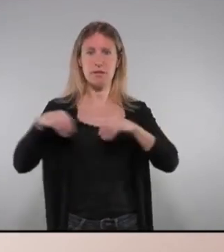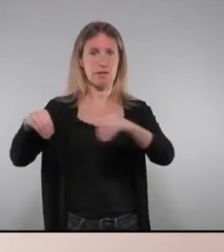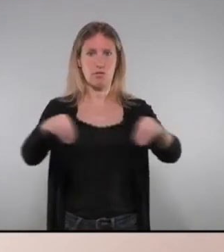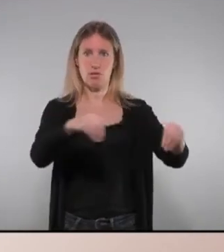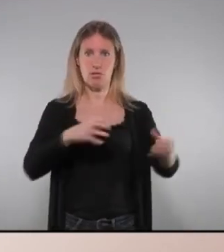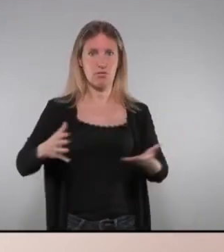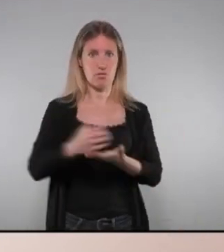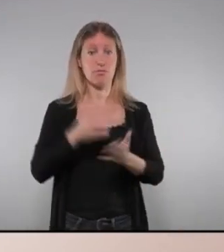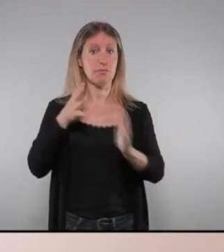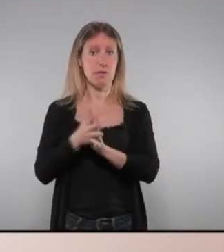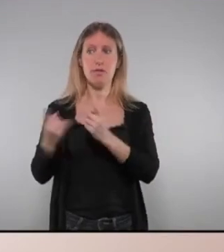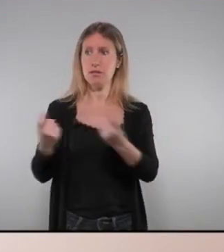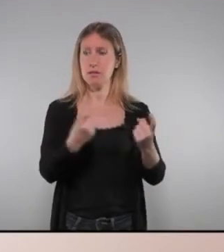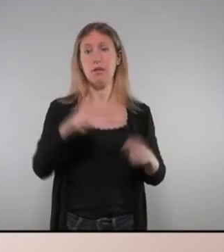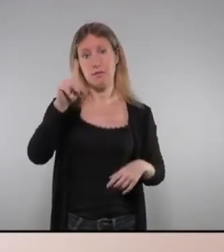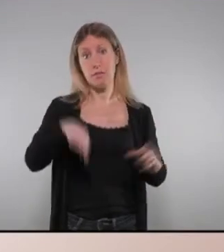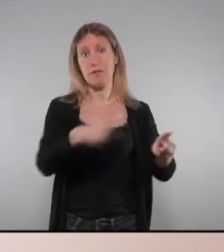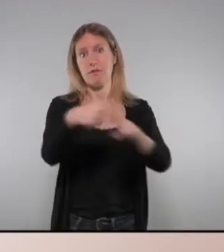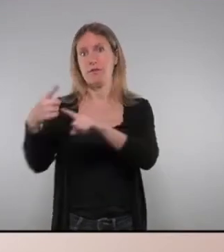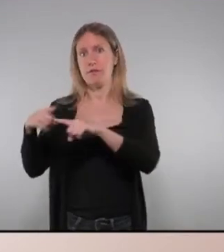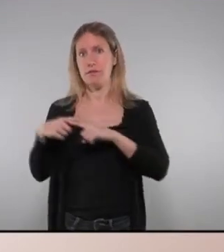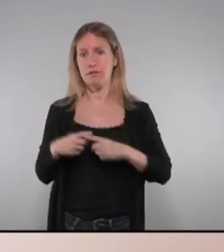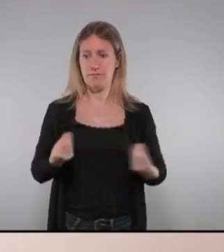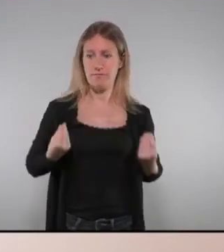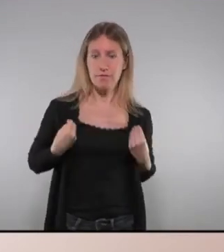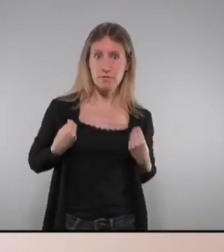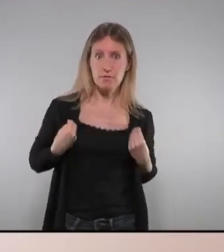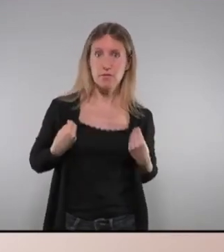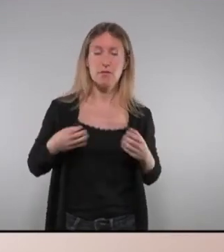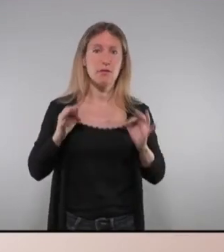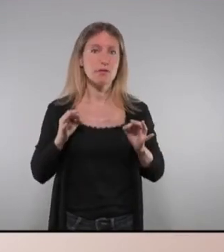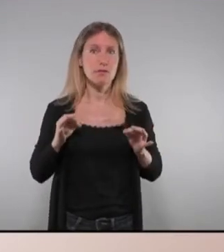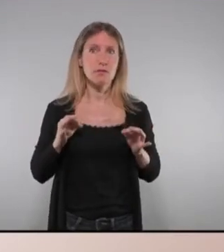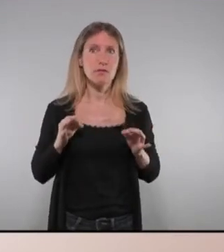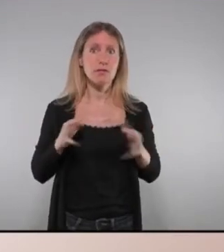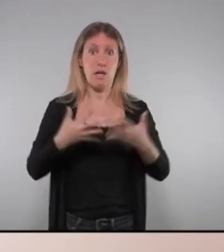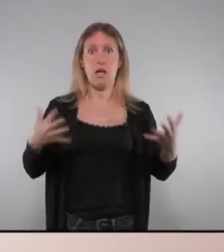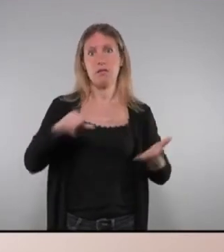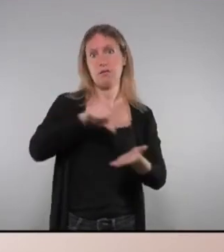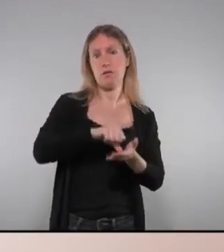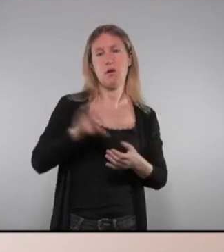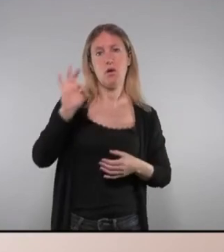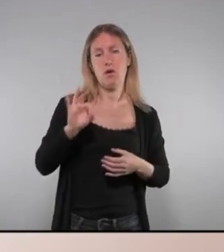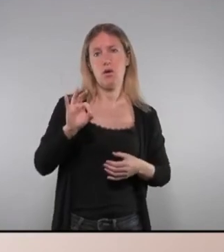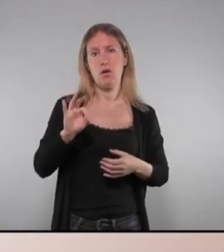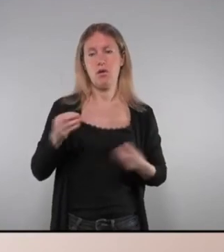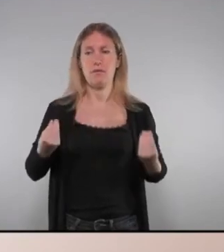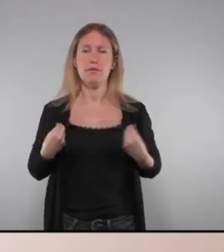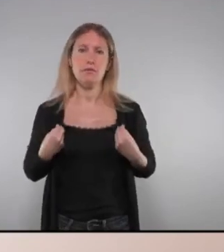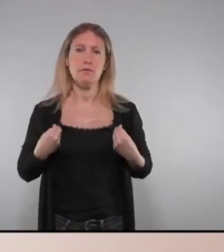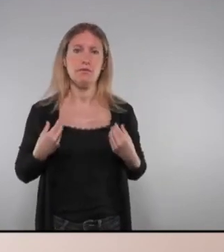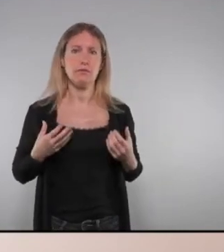perquè les necessitats també són diferents les que viuen la gent que viuen en les grans ciutats que la gent que viuen en àmbits